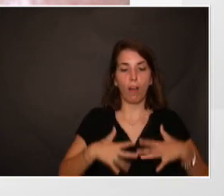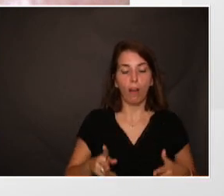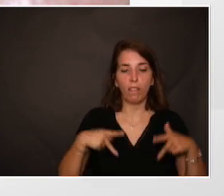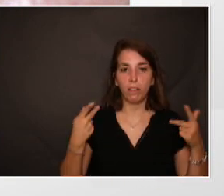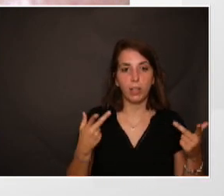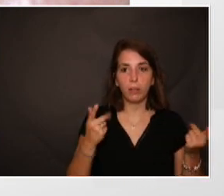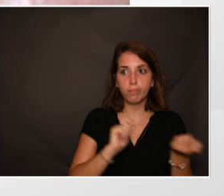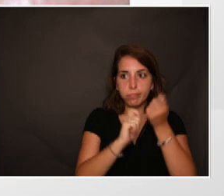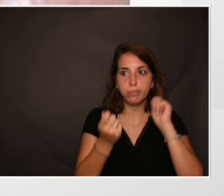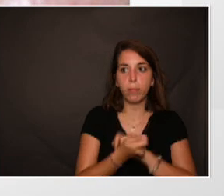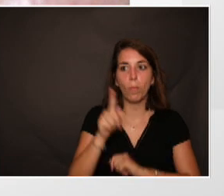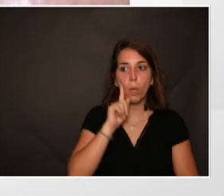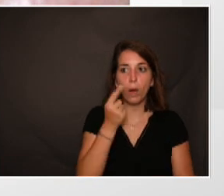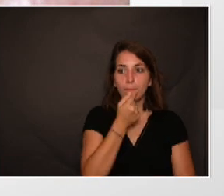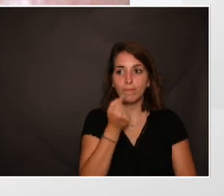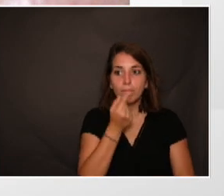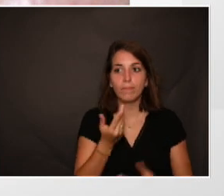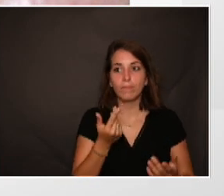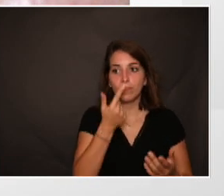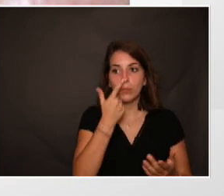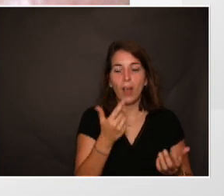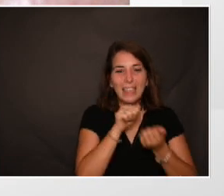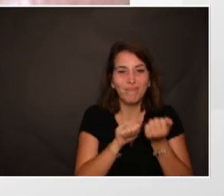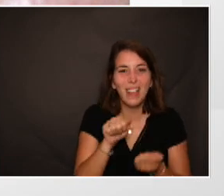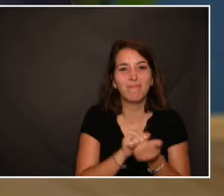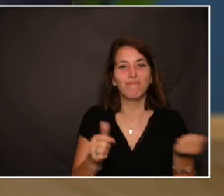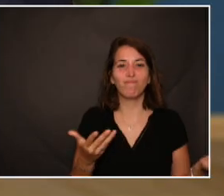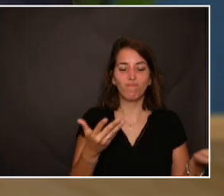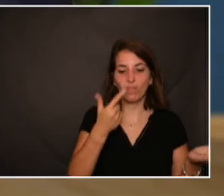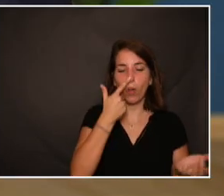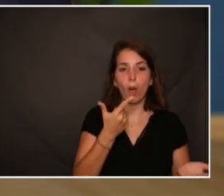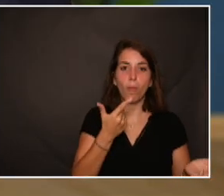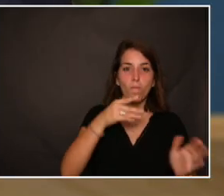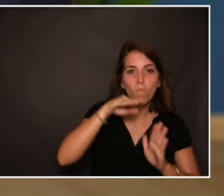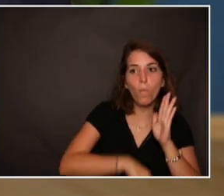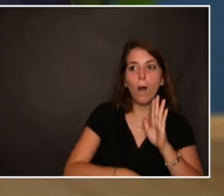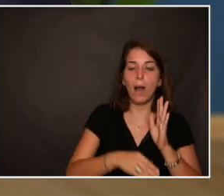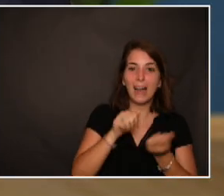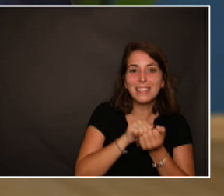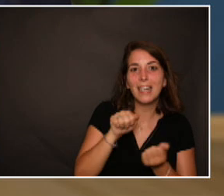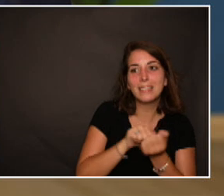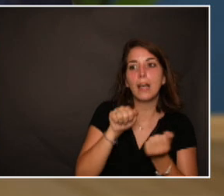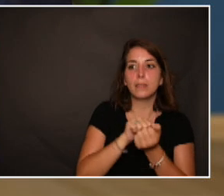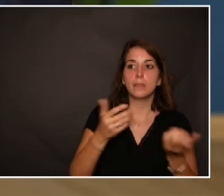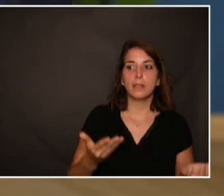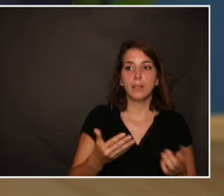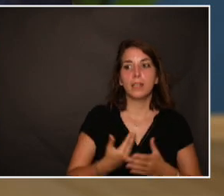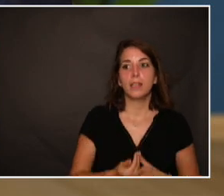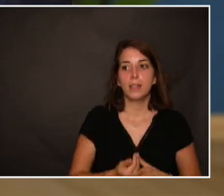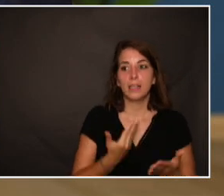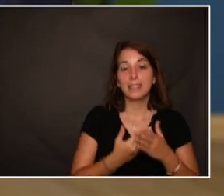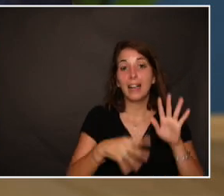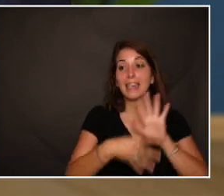parce qu'ils ressentaient que leur mastication était altérée dans un peu moins d'un tiers des cas et